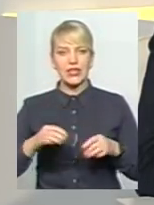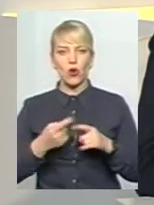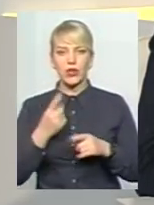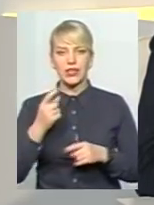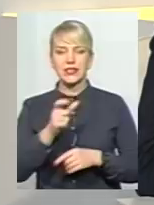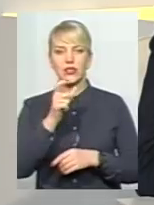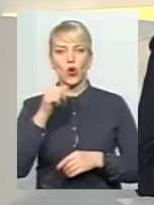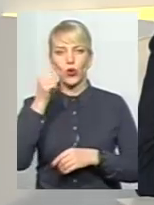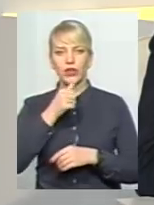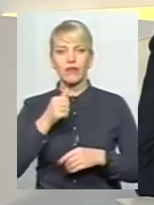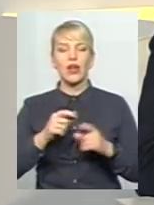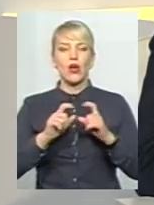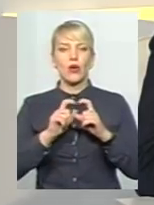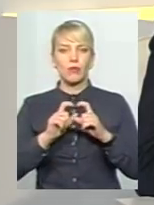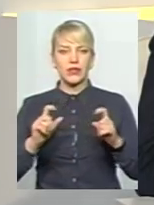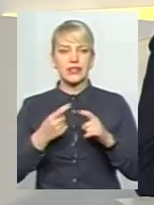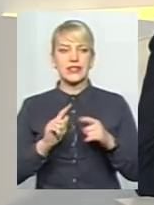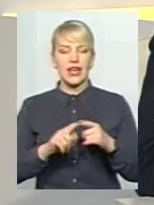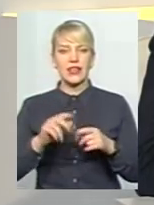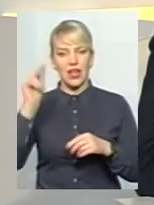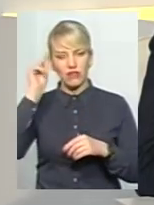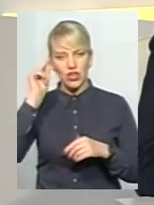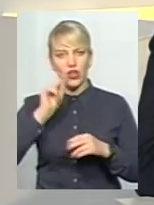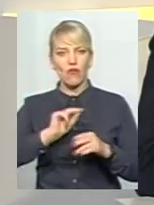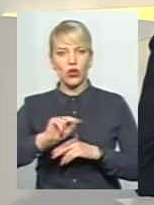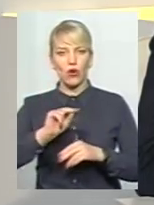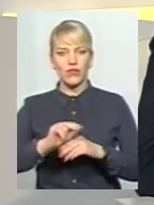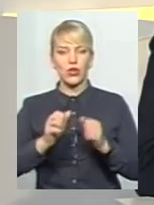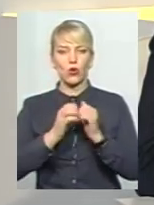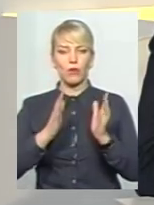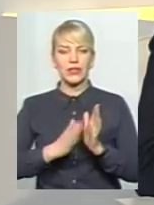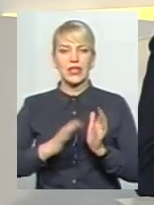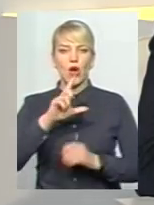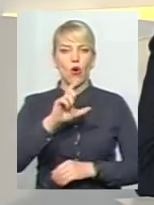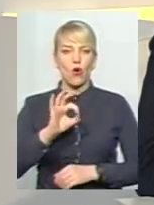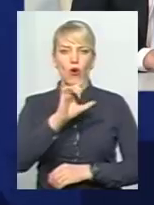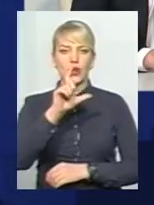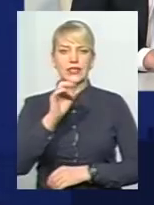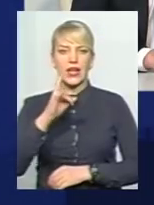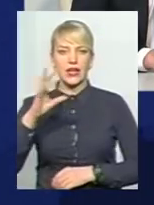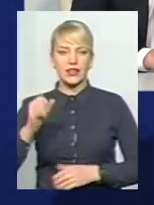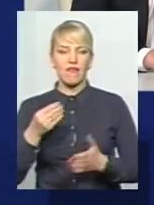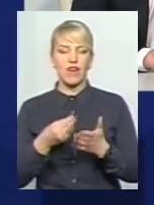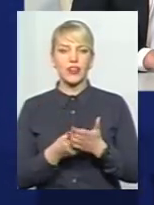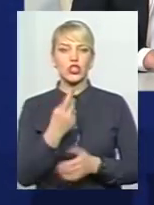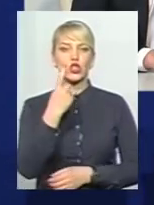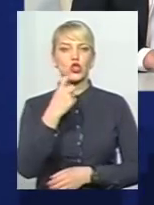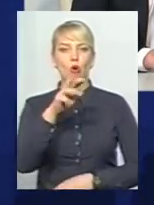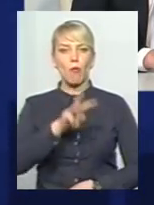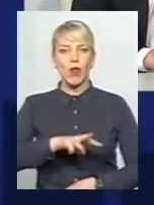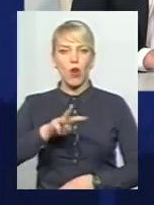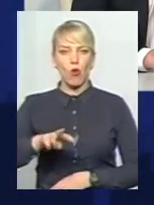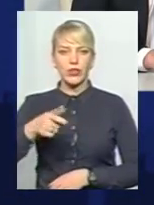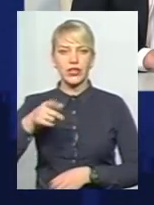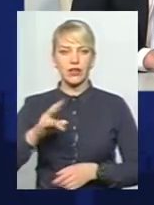найбільших об'єктів і в усій Україні. Це навчально-виховний комплекс мікрорайонів Озерна, вартість якого понад 100 мільйонів гривень. І